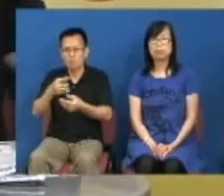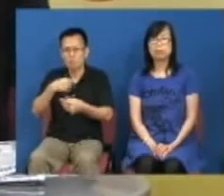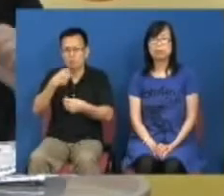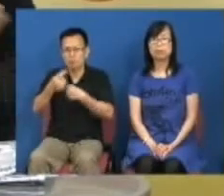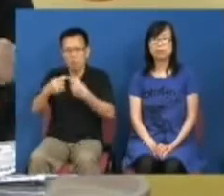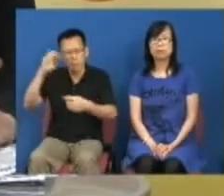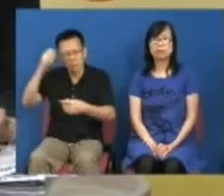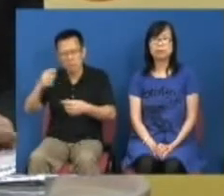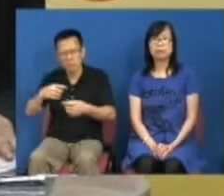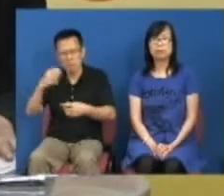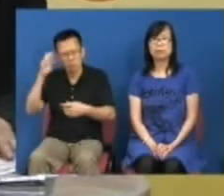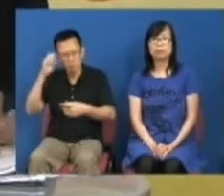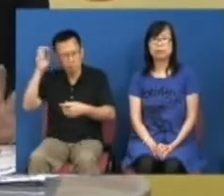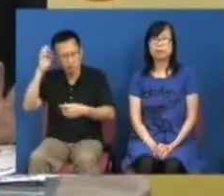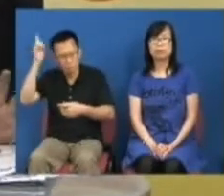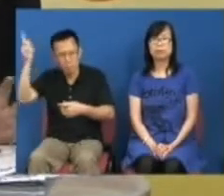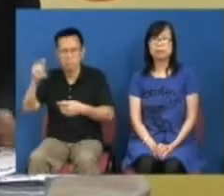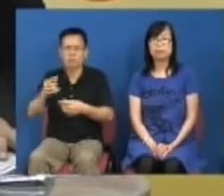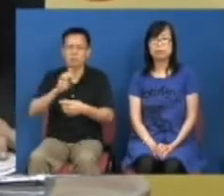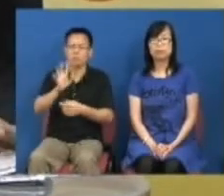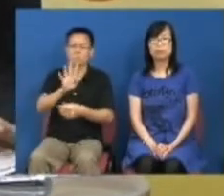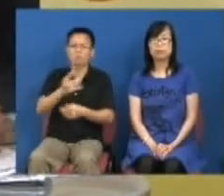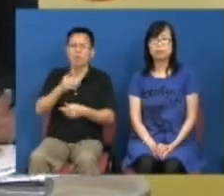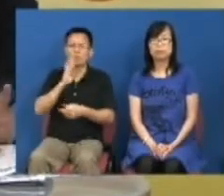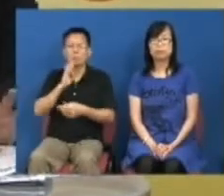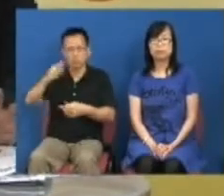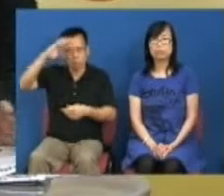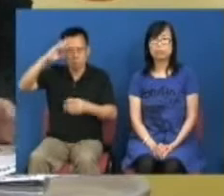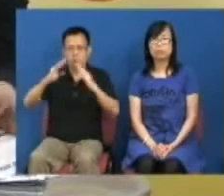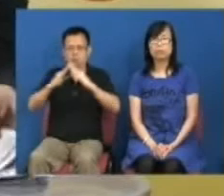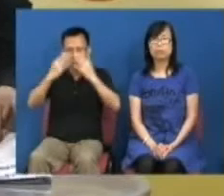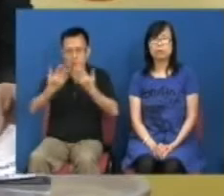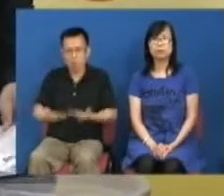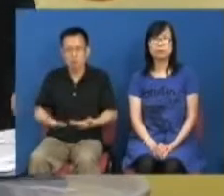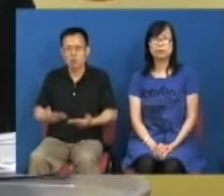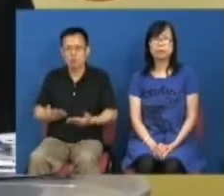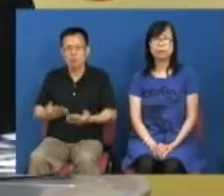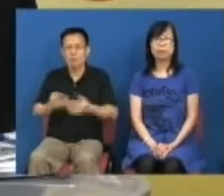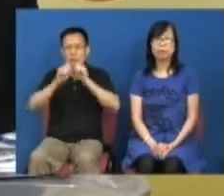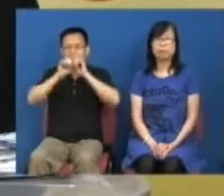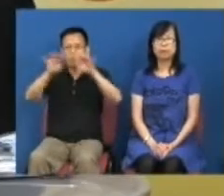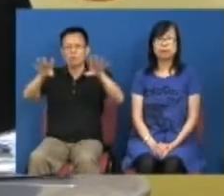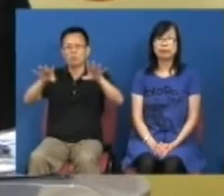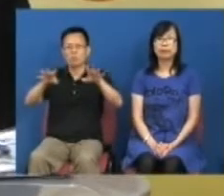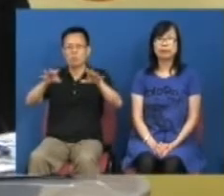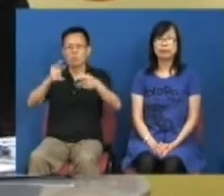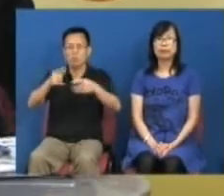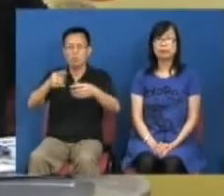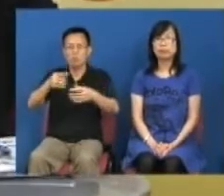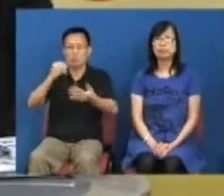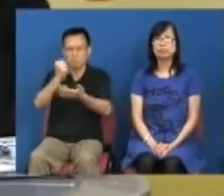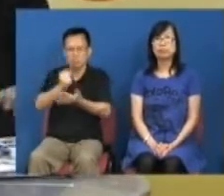我们明白刚我说如果警务署在现在在发出的不反的通知书已经这么